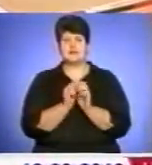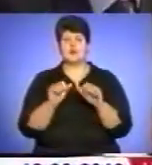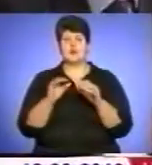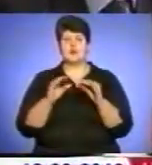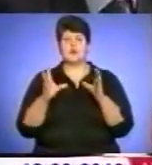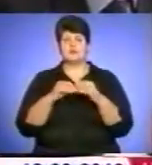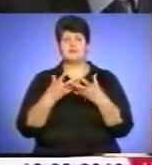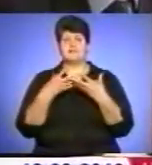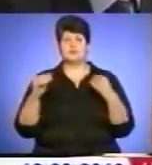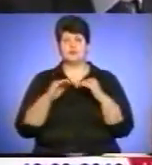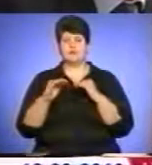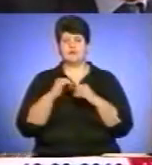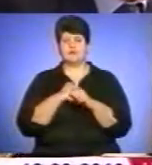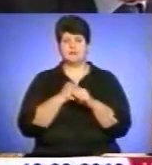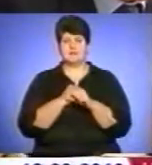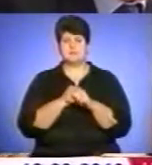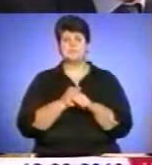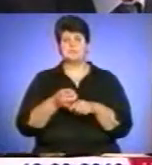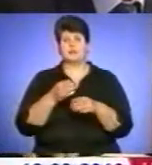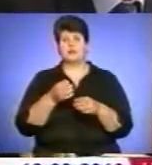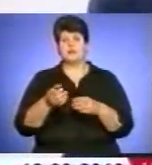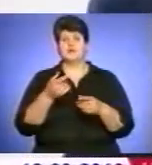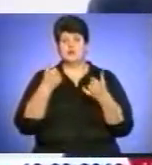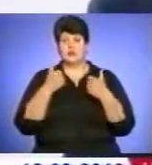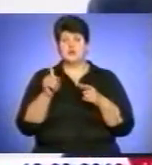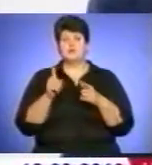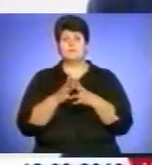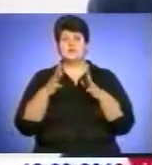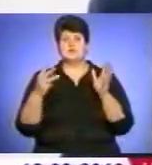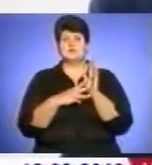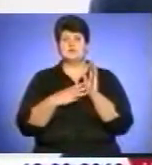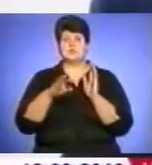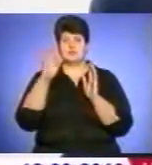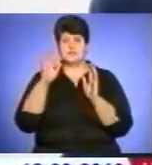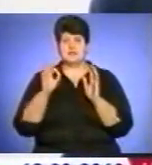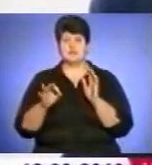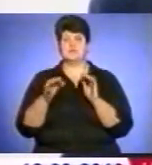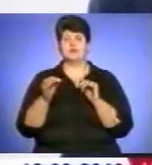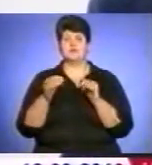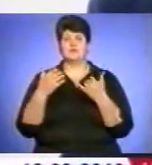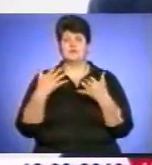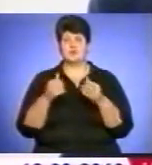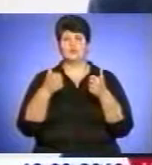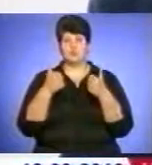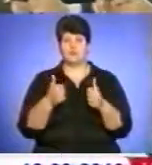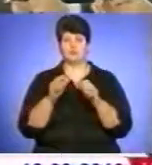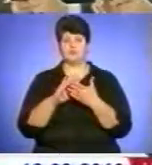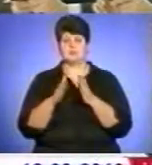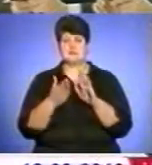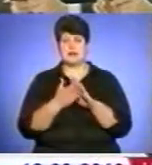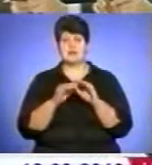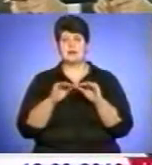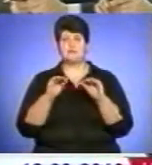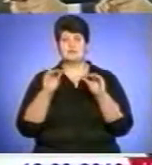веснянопольових робіт. Відрадно, що більше 80% озимих зернових району знаходяться у доброму стані, а для